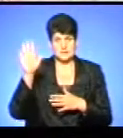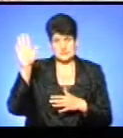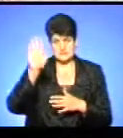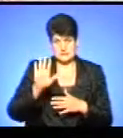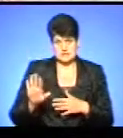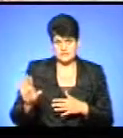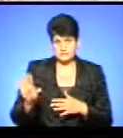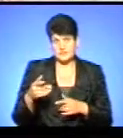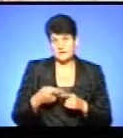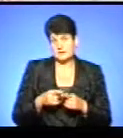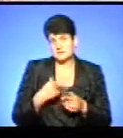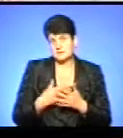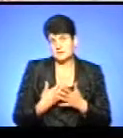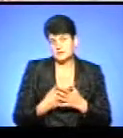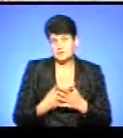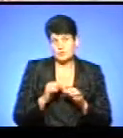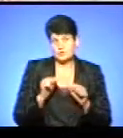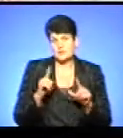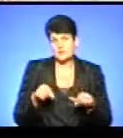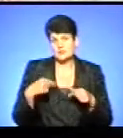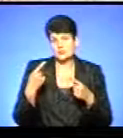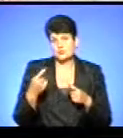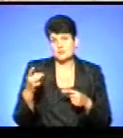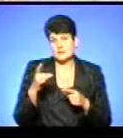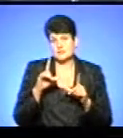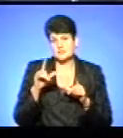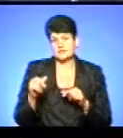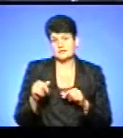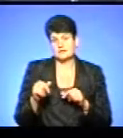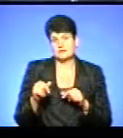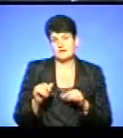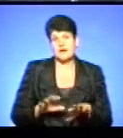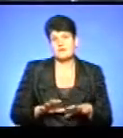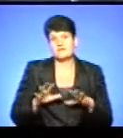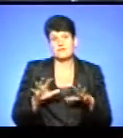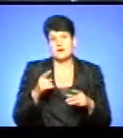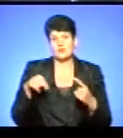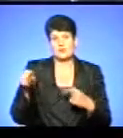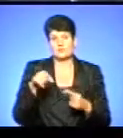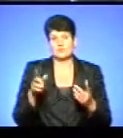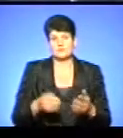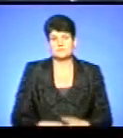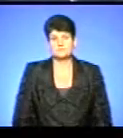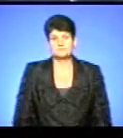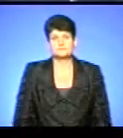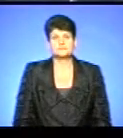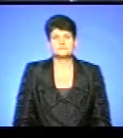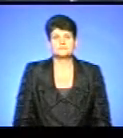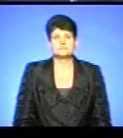ми так подумали, може це якийсь знак, що наступний раз ми мусимо Австралію вігти в колу. Богдан Боденчук, Юрій Багрій – Новини.